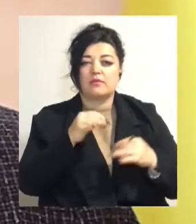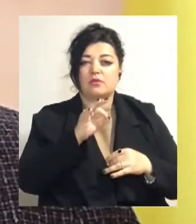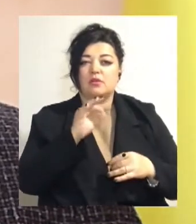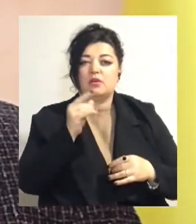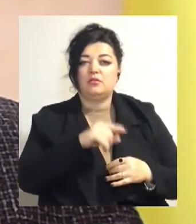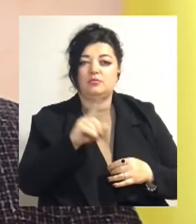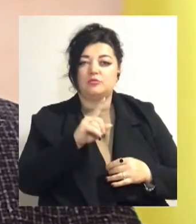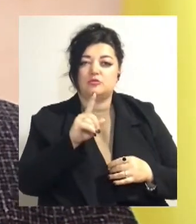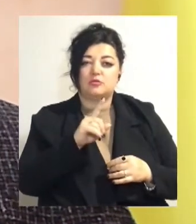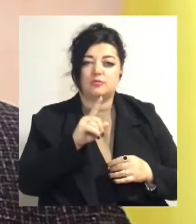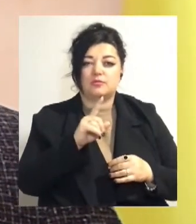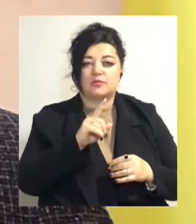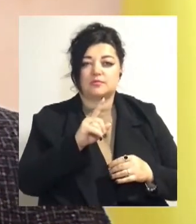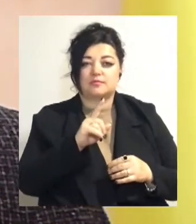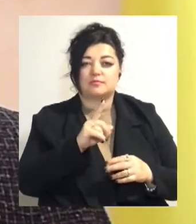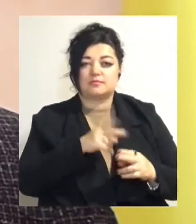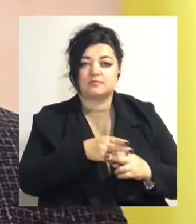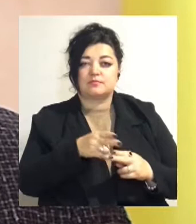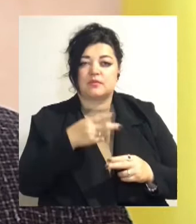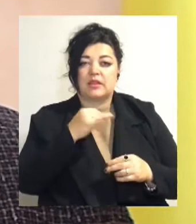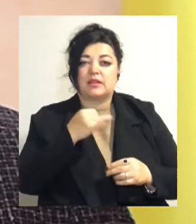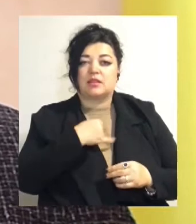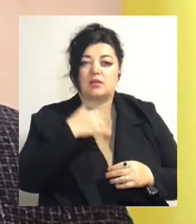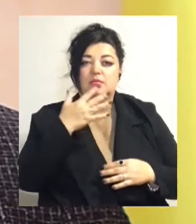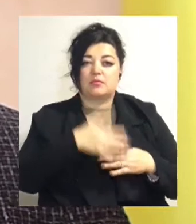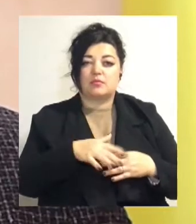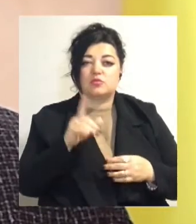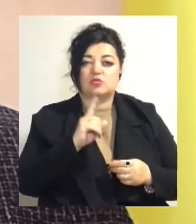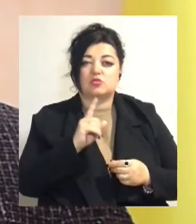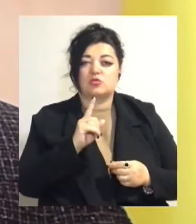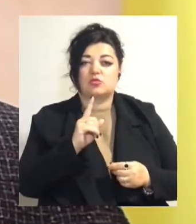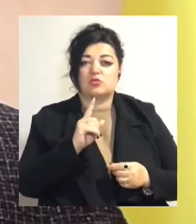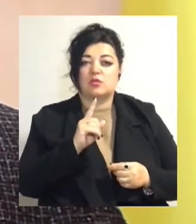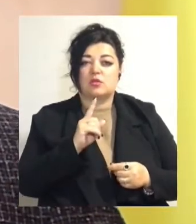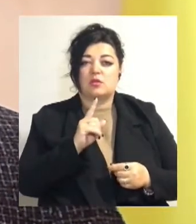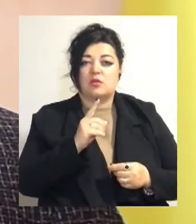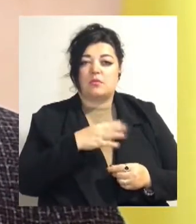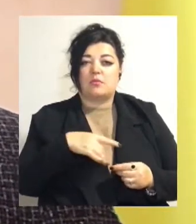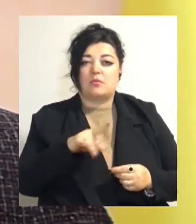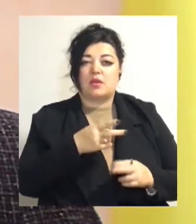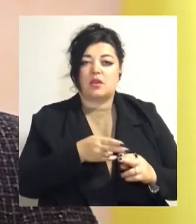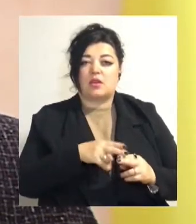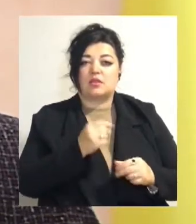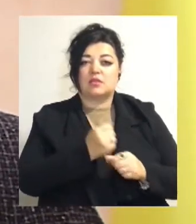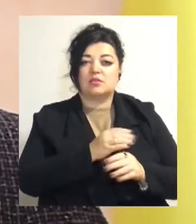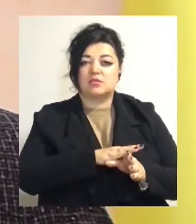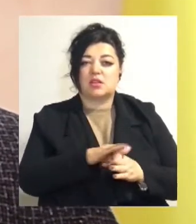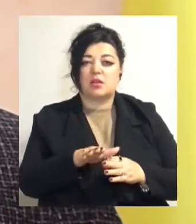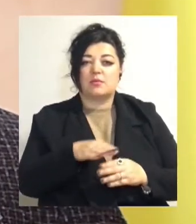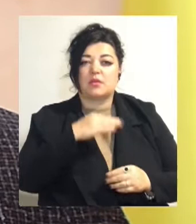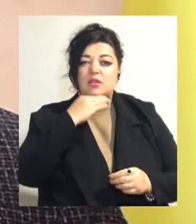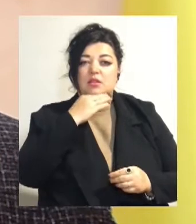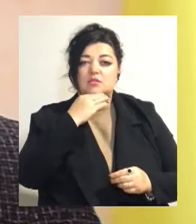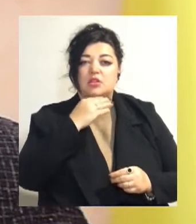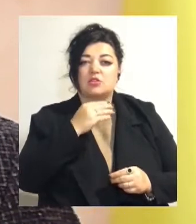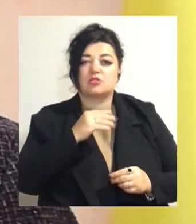І я думаю, що ми це зробимо достатньо скоро. По